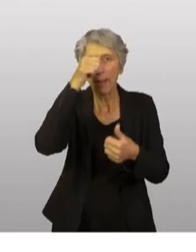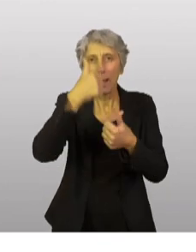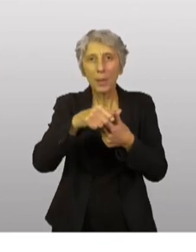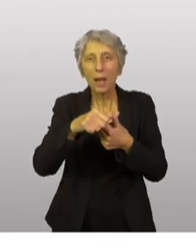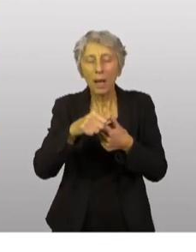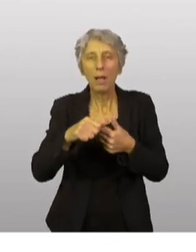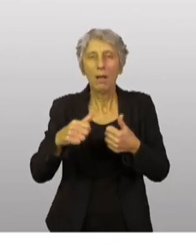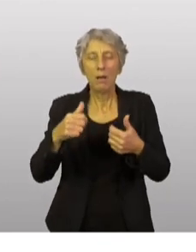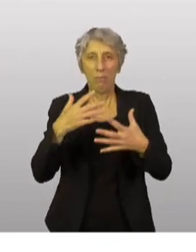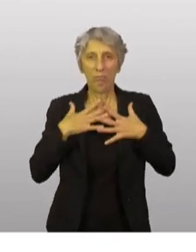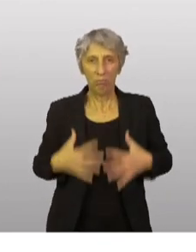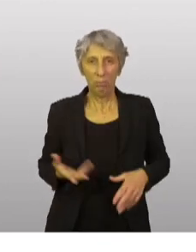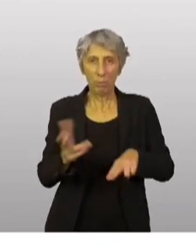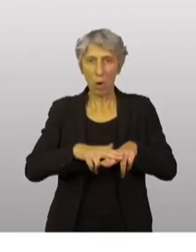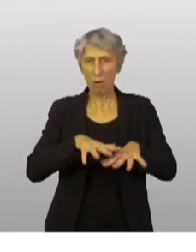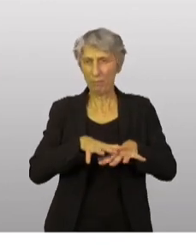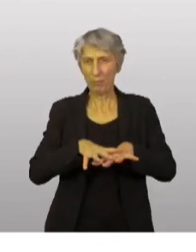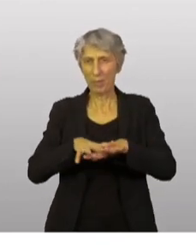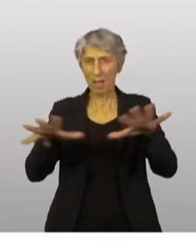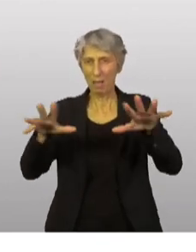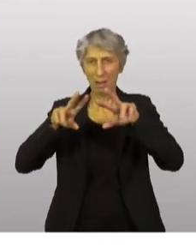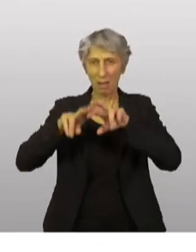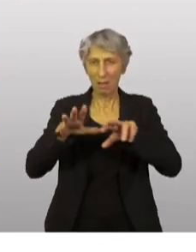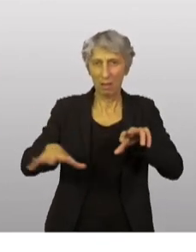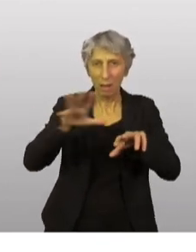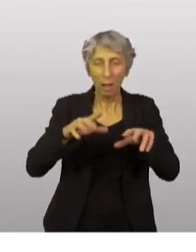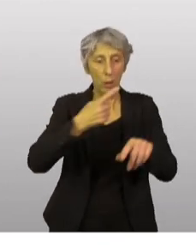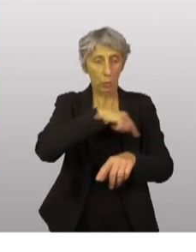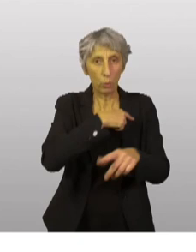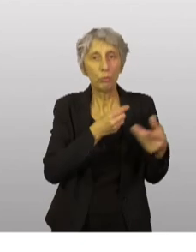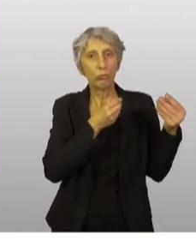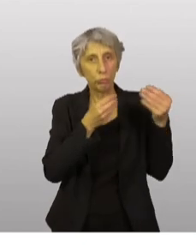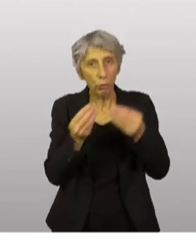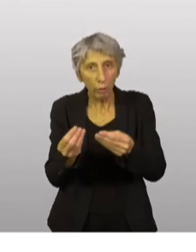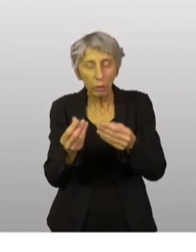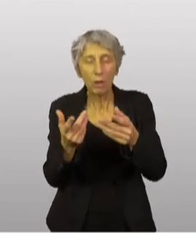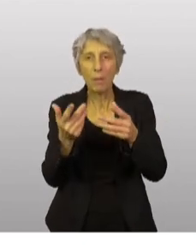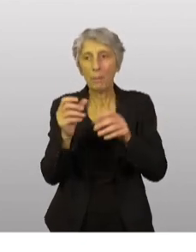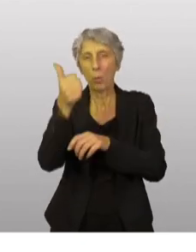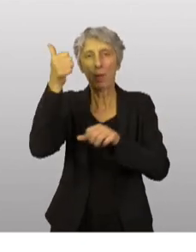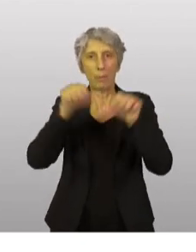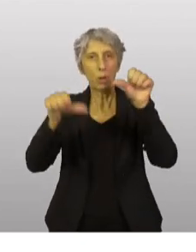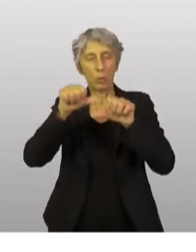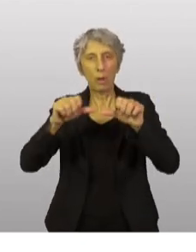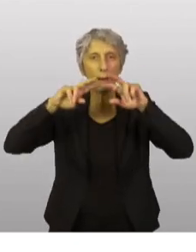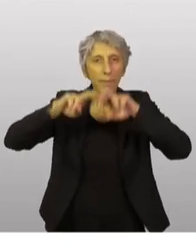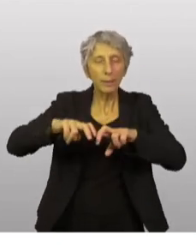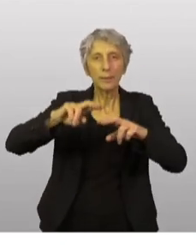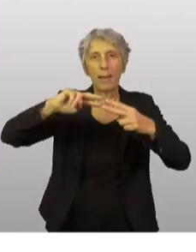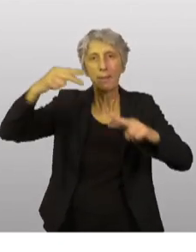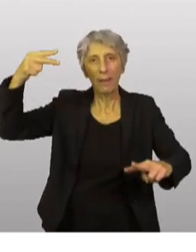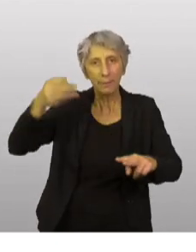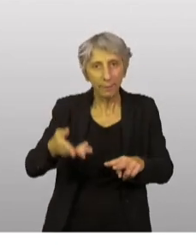premier charnier de Boucha, nous avions apporté puis laissé sur place un premier laboratoire d'analyse ADN.